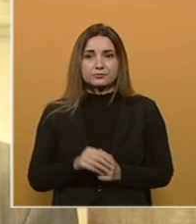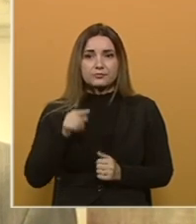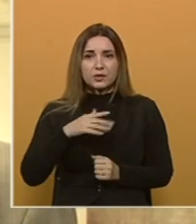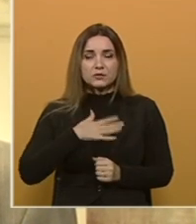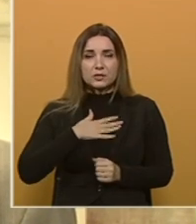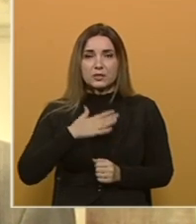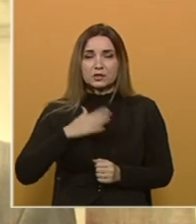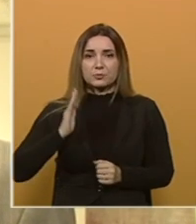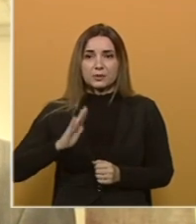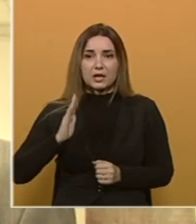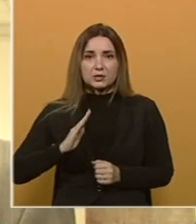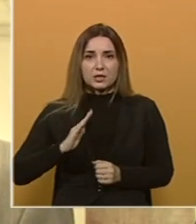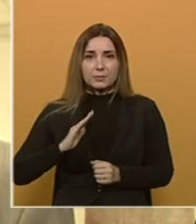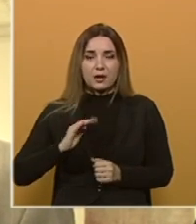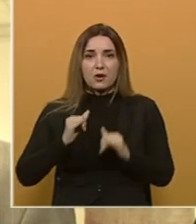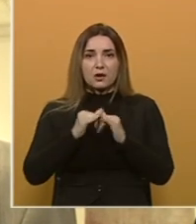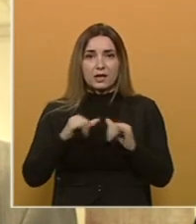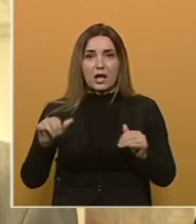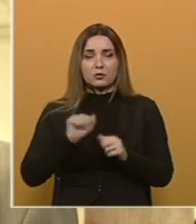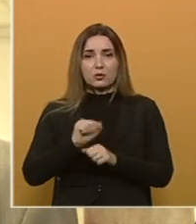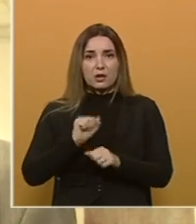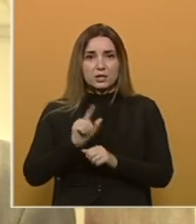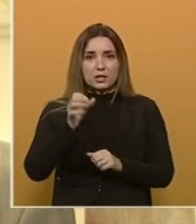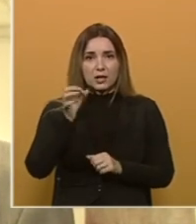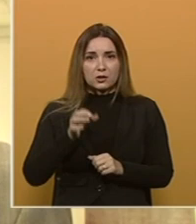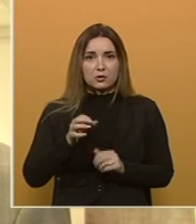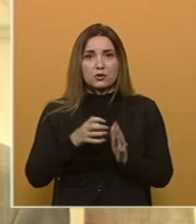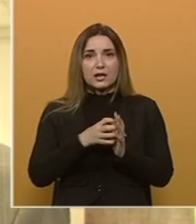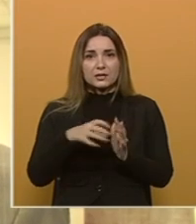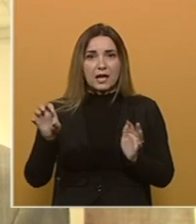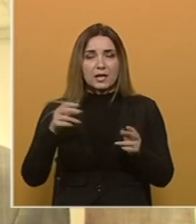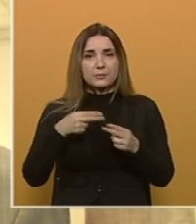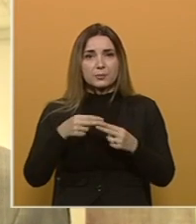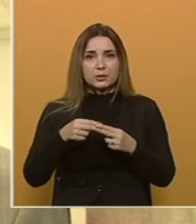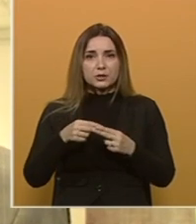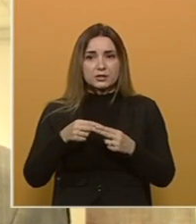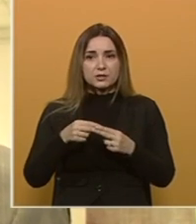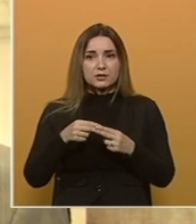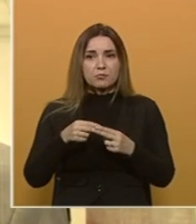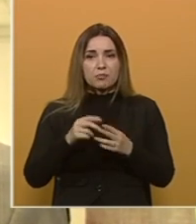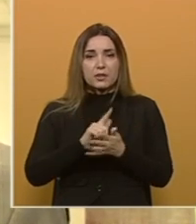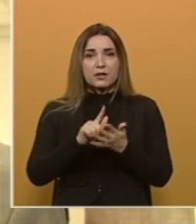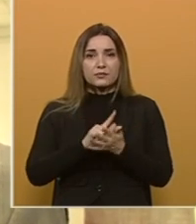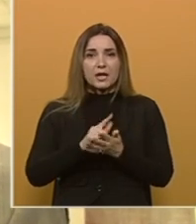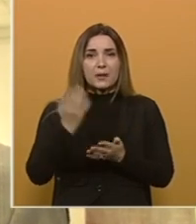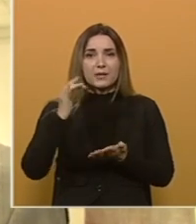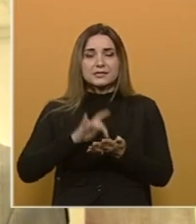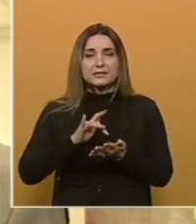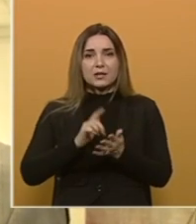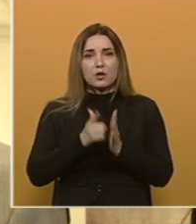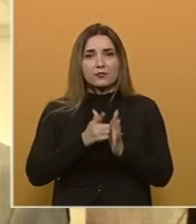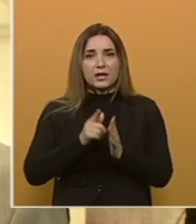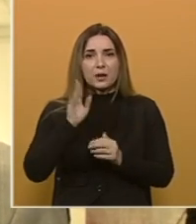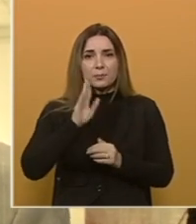našim građanima u gradu, goraždu i kantonu dalje približiti samo u povelju vrijeme srednjevijekovne Bosne na koje